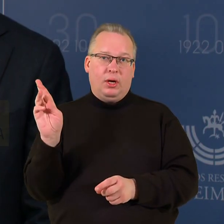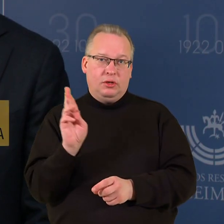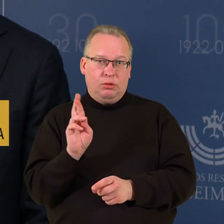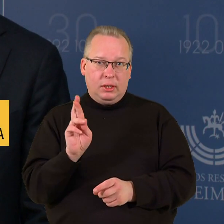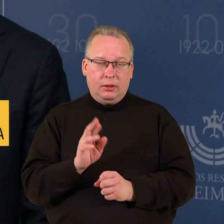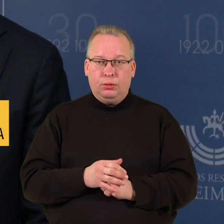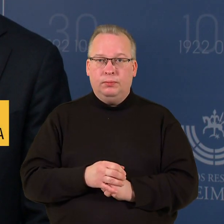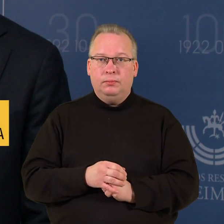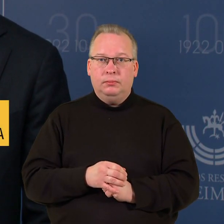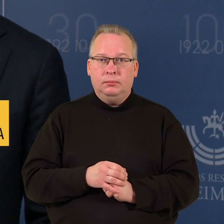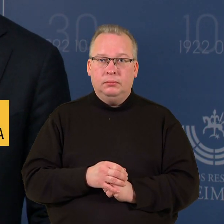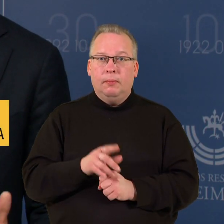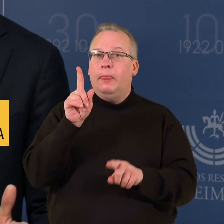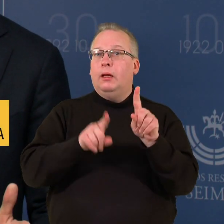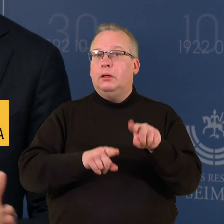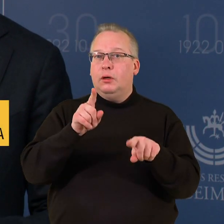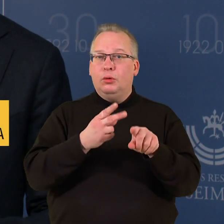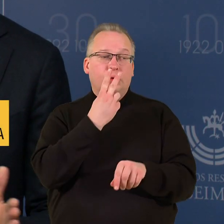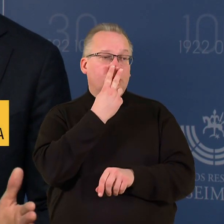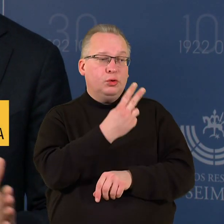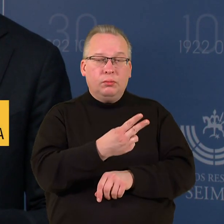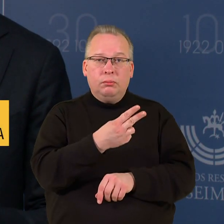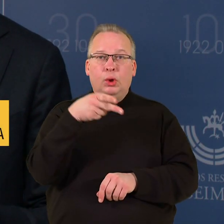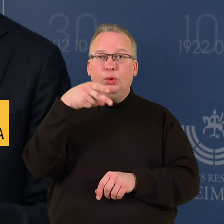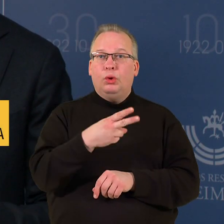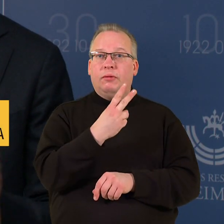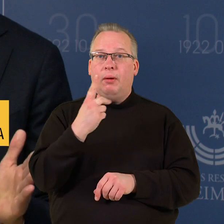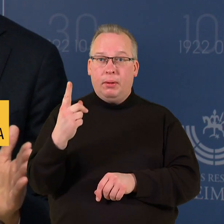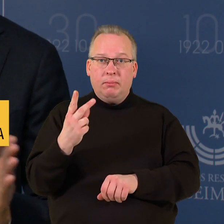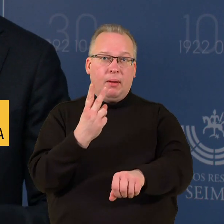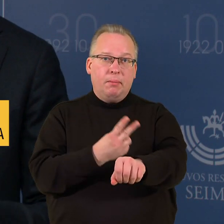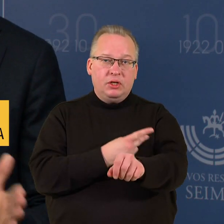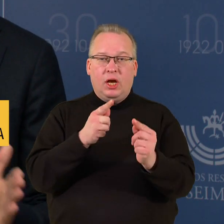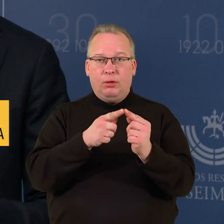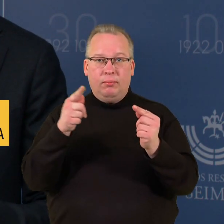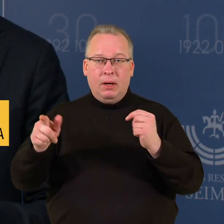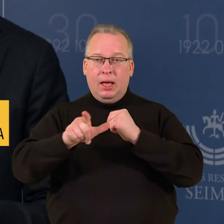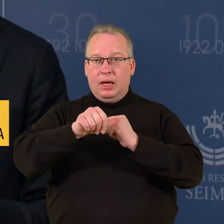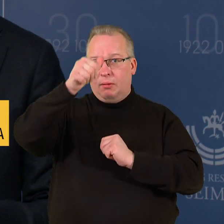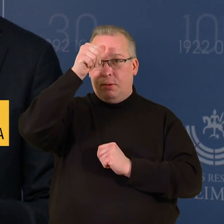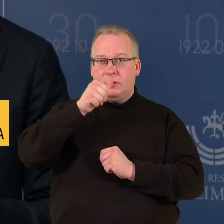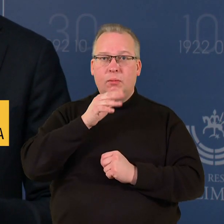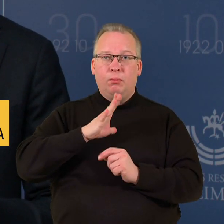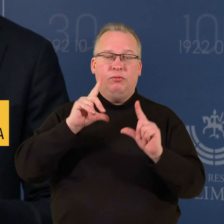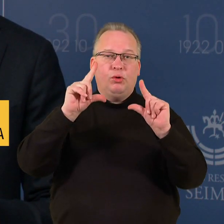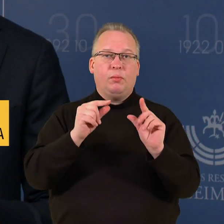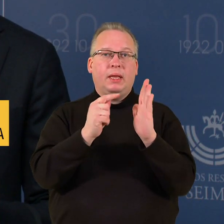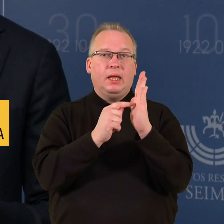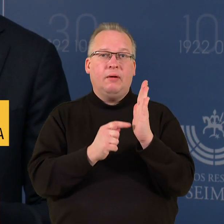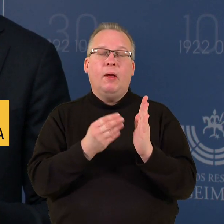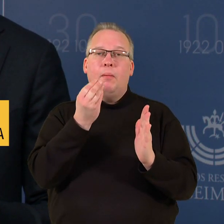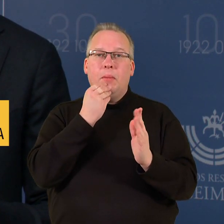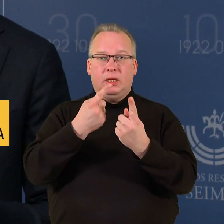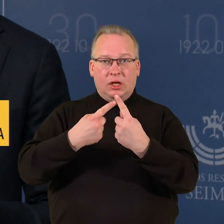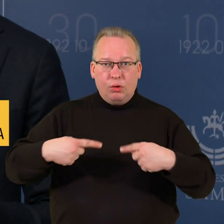Ir jeigu pažiūrėtume, jog 2021 metais, tarp ir želio ir Liepos mėnesio, kada buvo sumąžintas tarifas, tai maitinimo